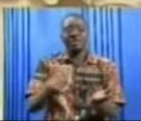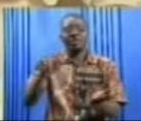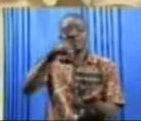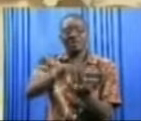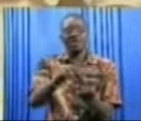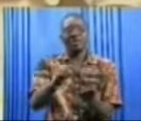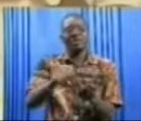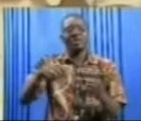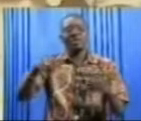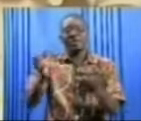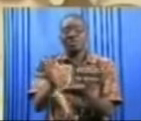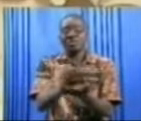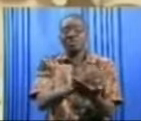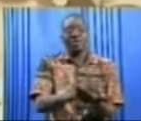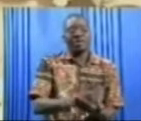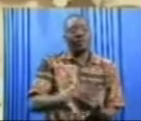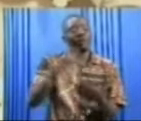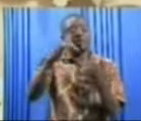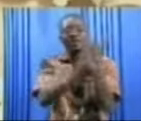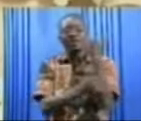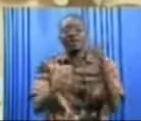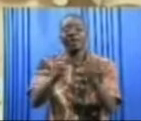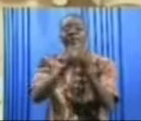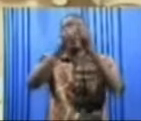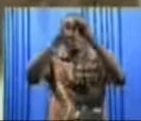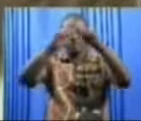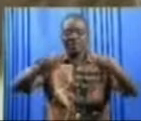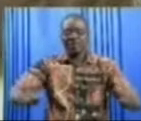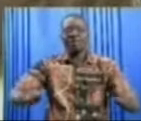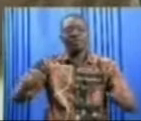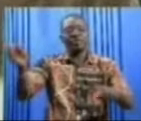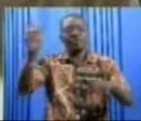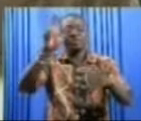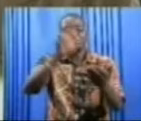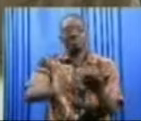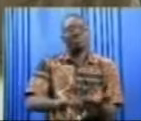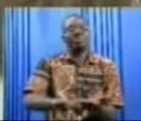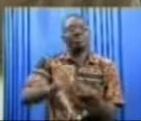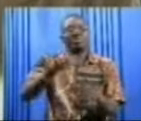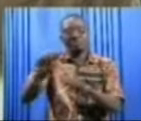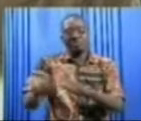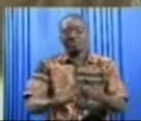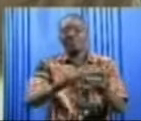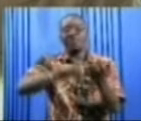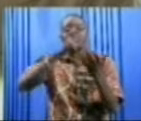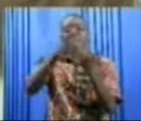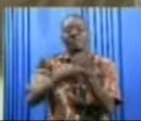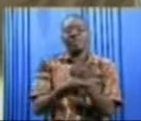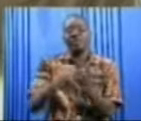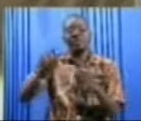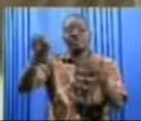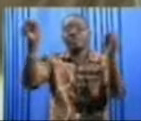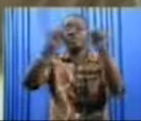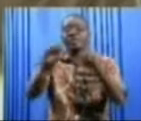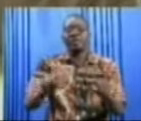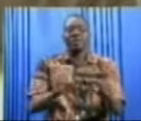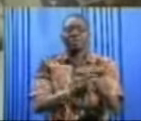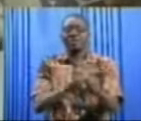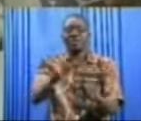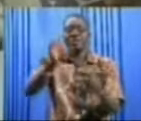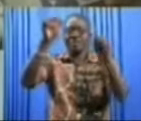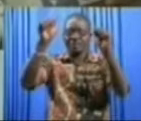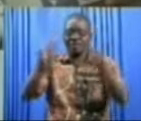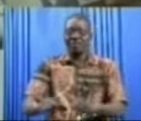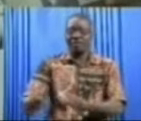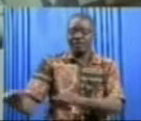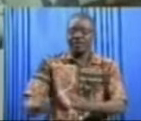territoriales. Avec cet atelier de validation du plan d'action triennale de la stratégie nationale de renforcement des capacités des